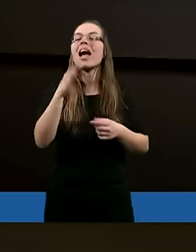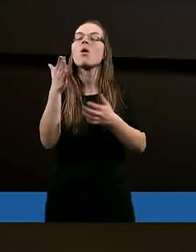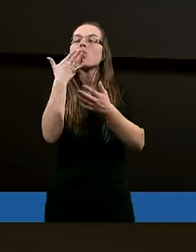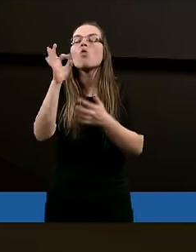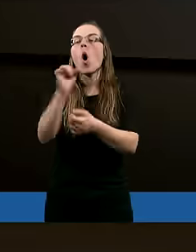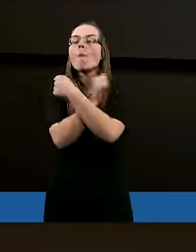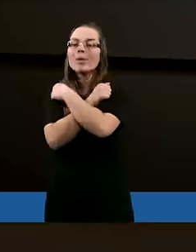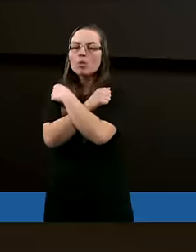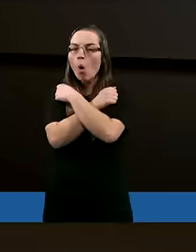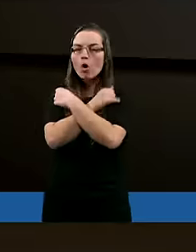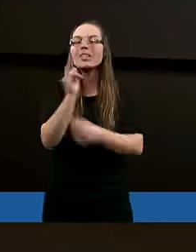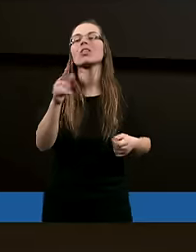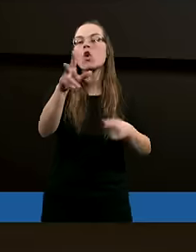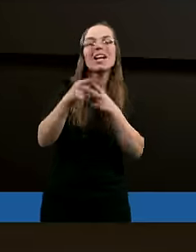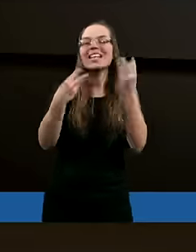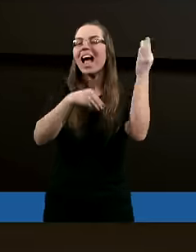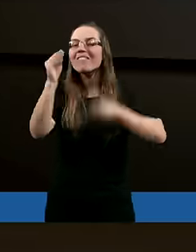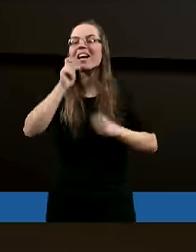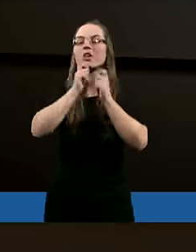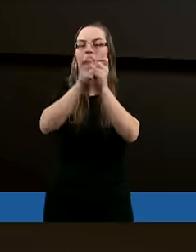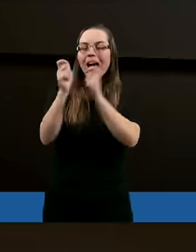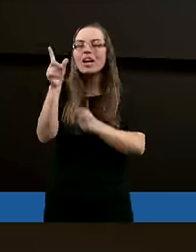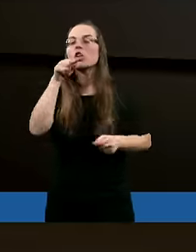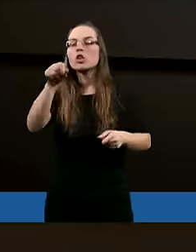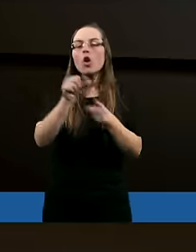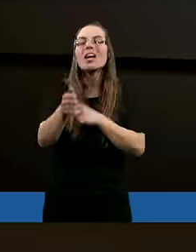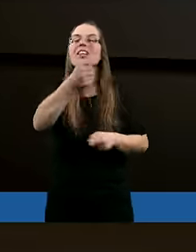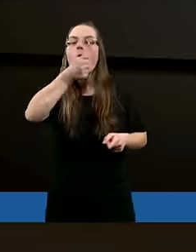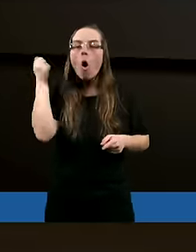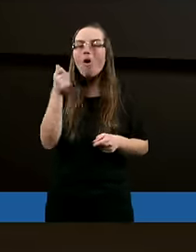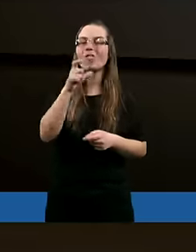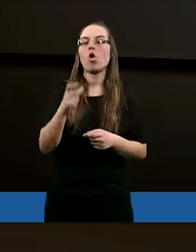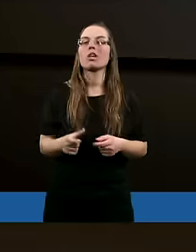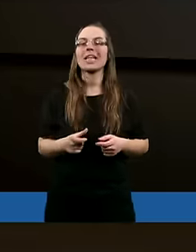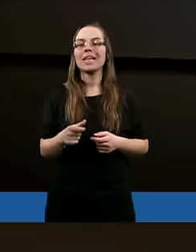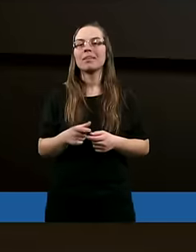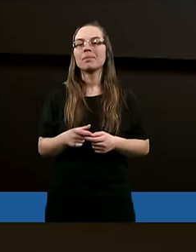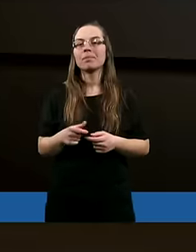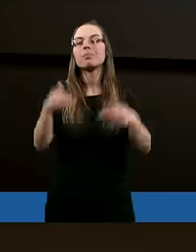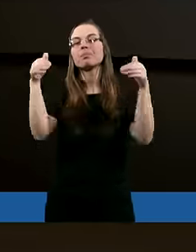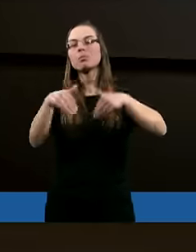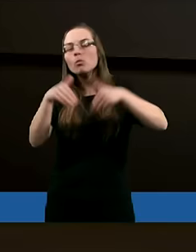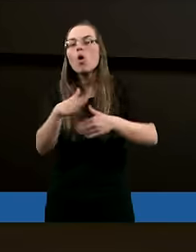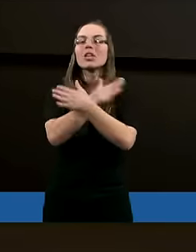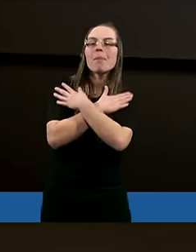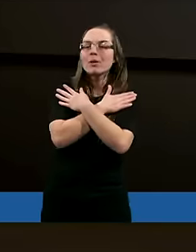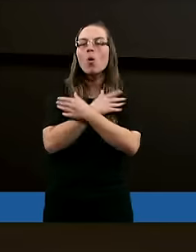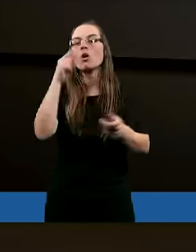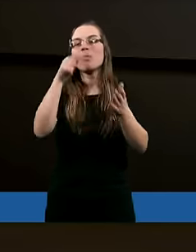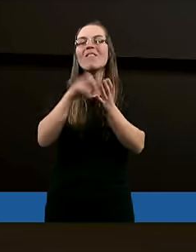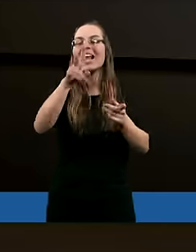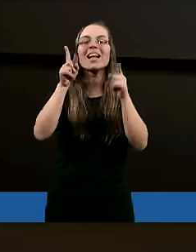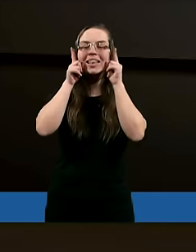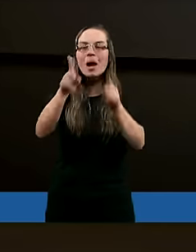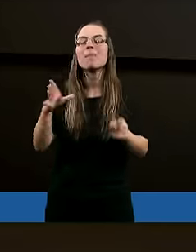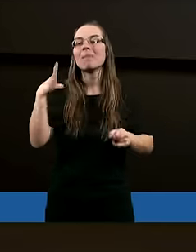miłości, że to jest największy dar, że to jest owoc, no, że miłość powinna tak